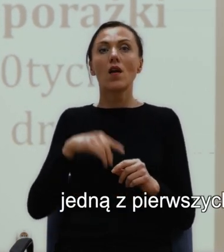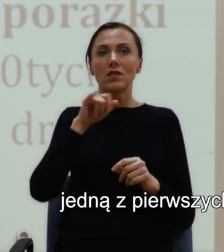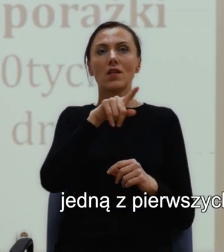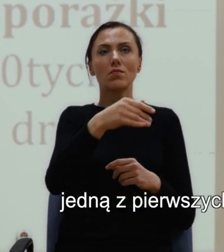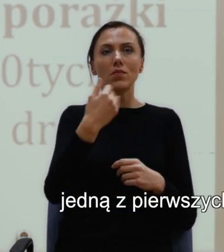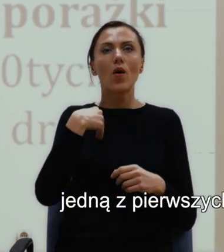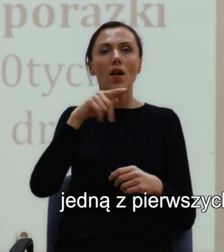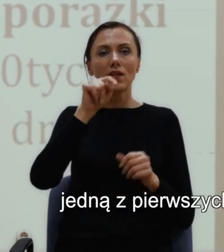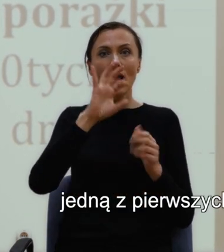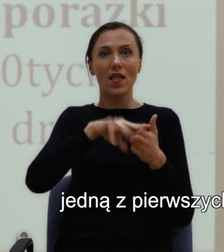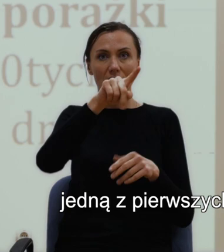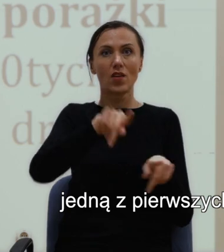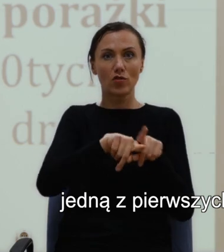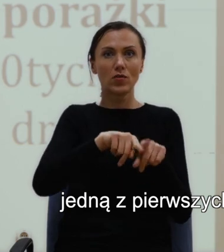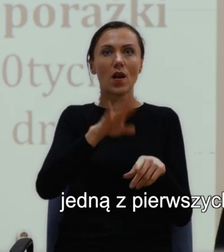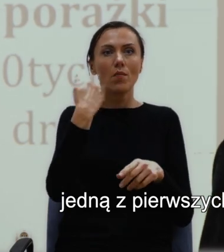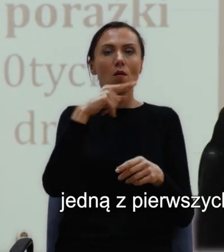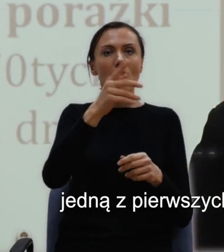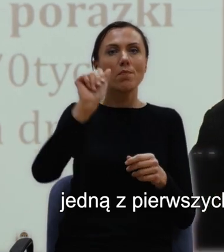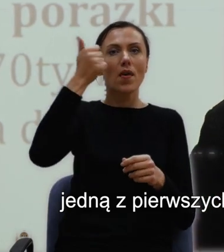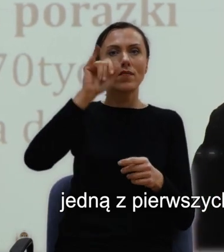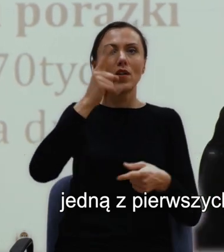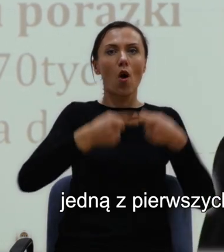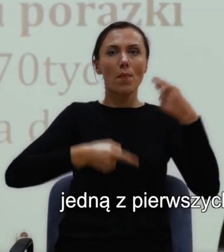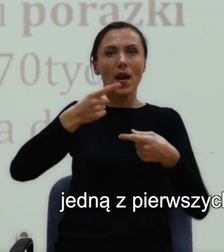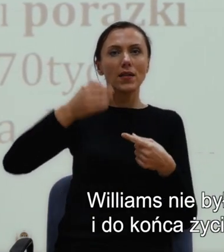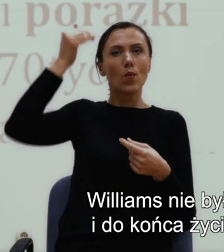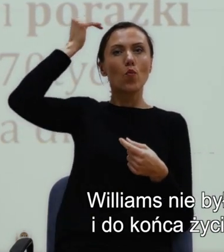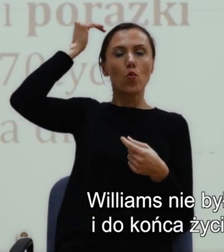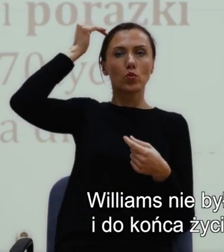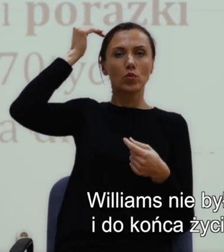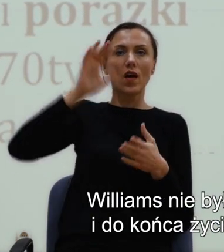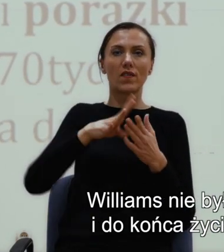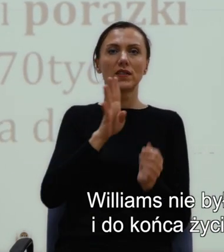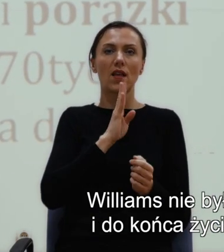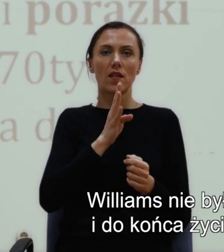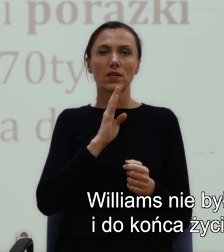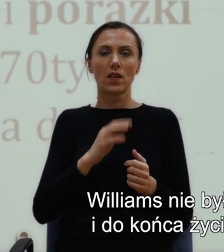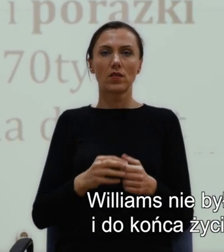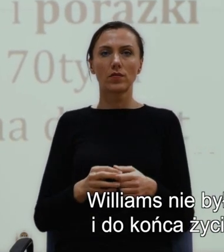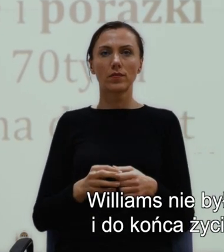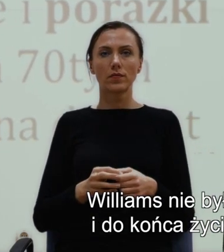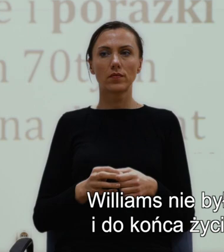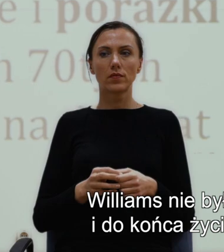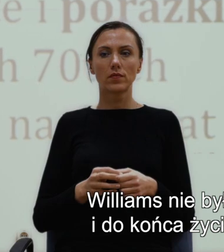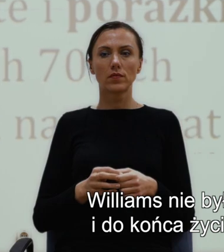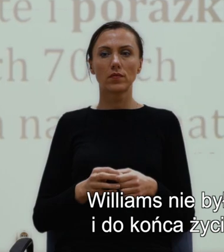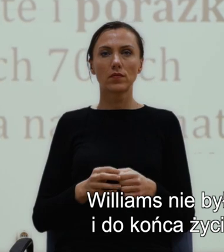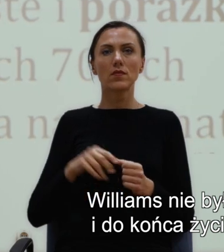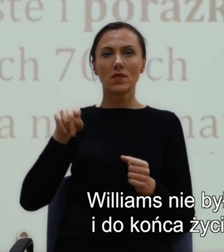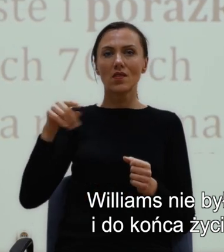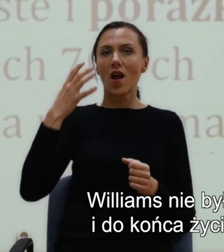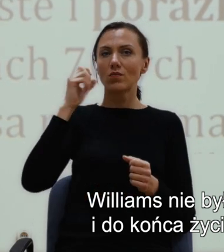operacji lobotomii w Stanach Zjednoczonych. Williams nie był obecny, gdy